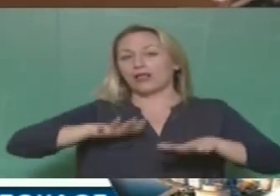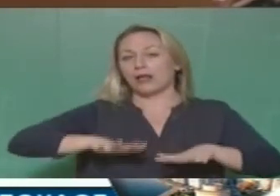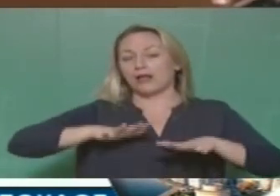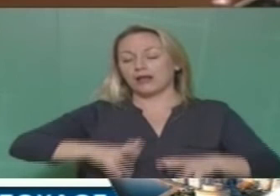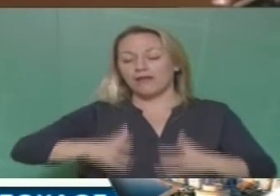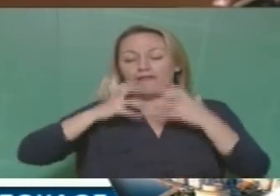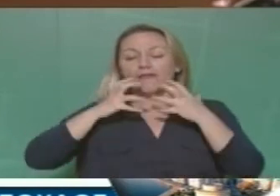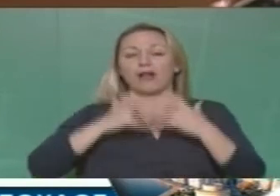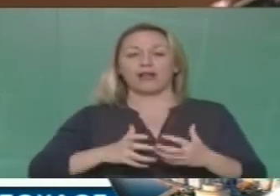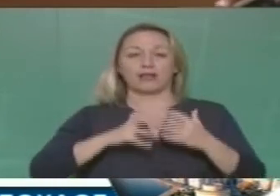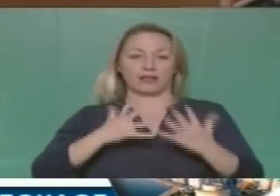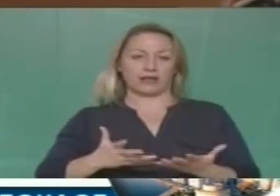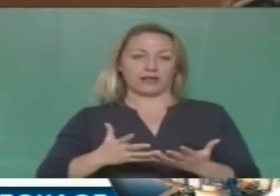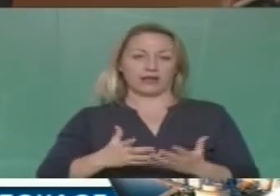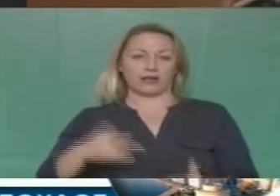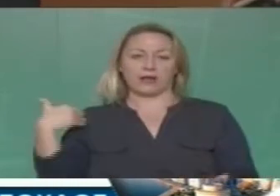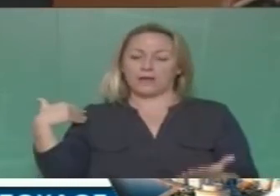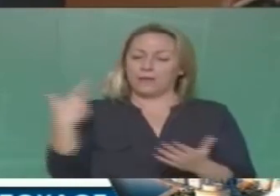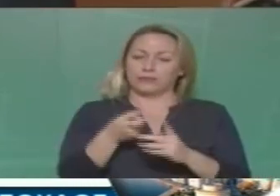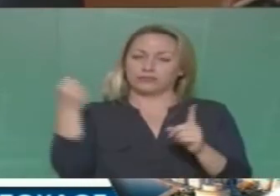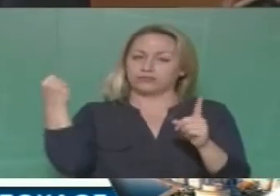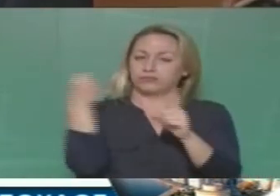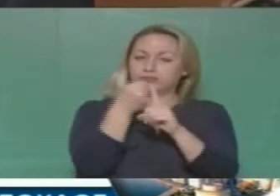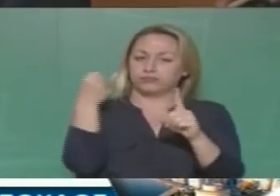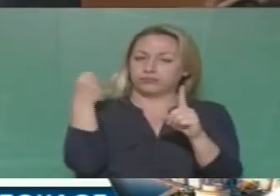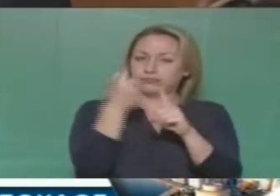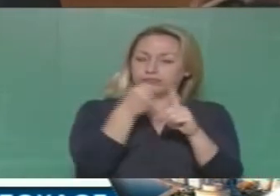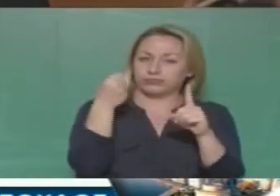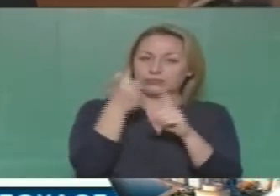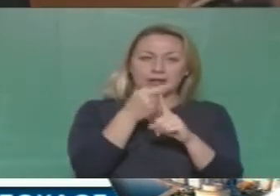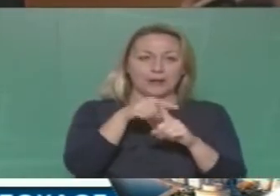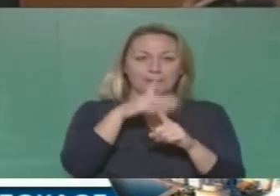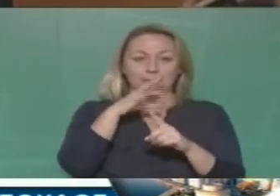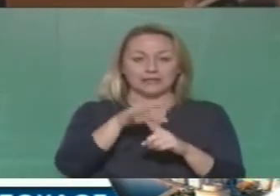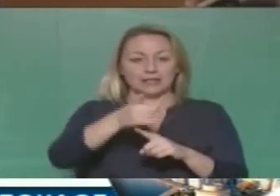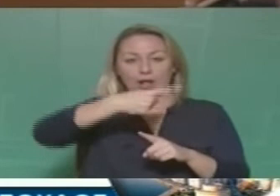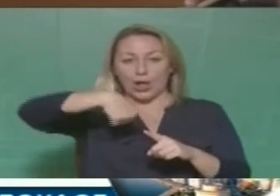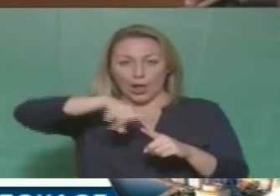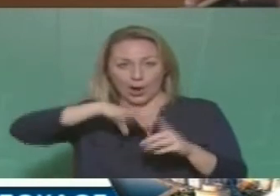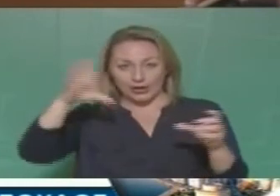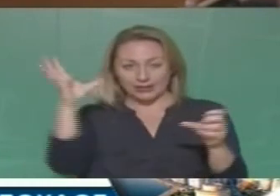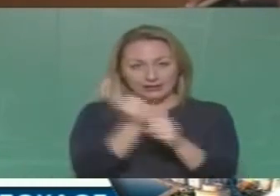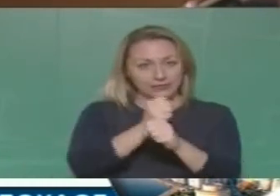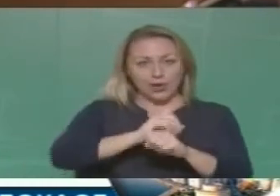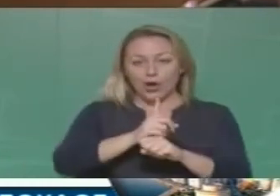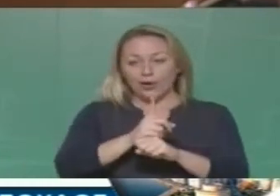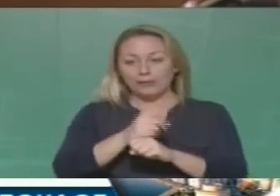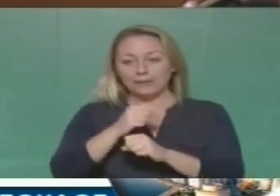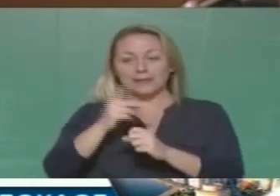έρχονται από μια εματηρή μάχη που δώσανε δεν κερδίσαν όλοι ένα μικρό ποσοστό καλύφθηκε